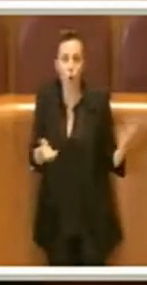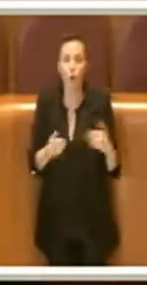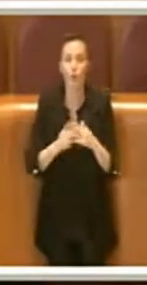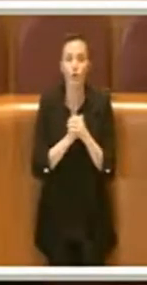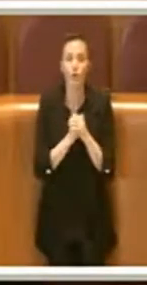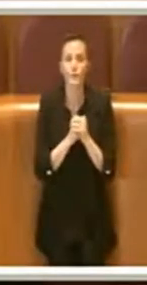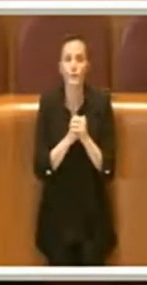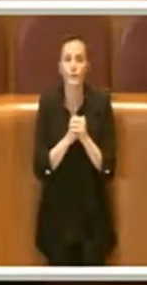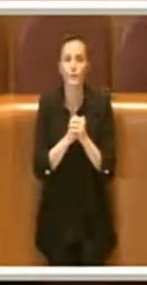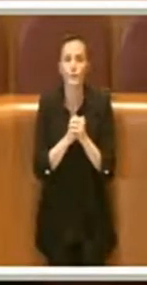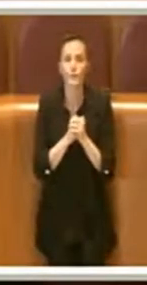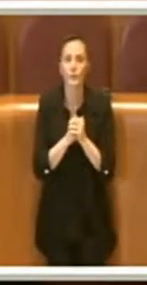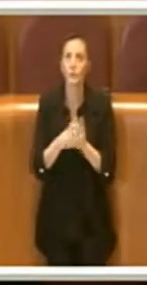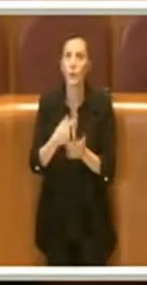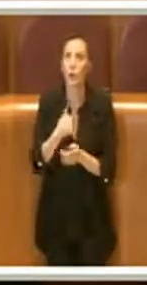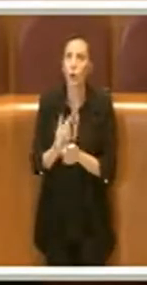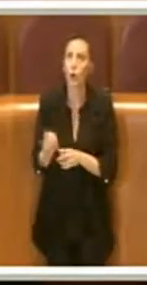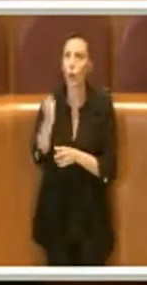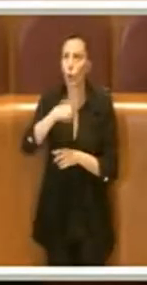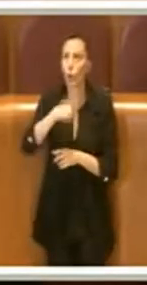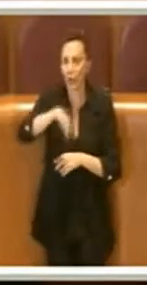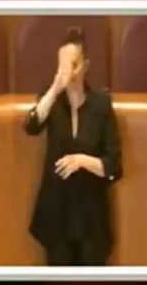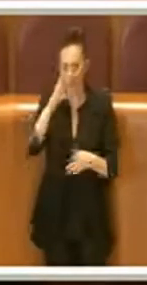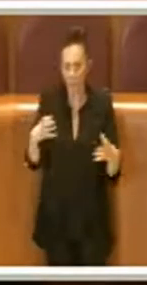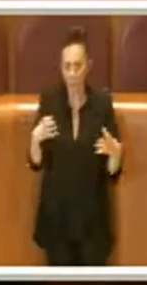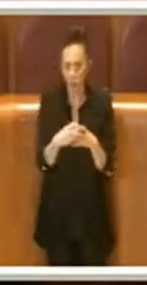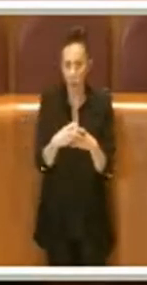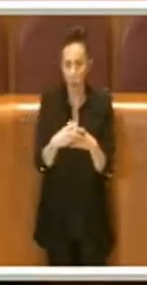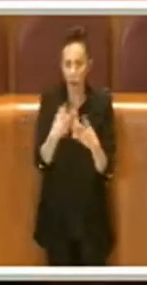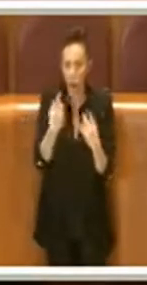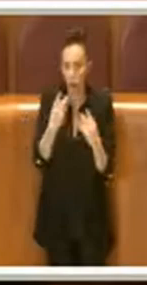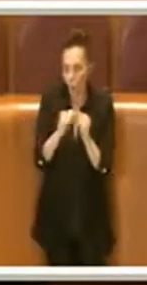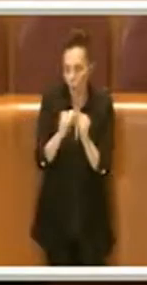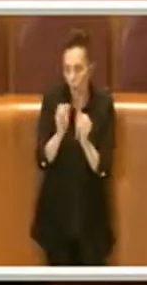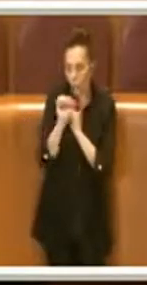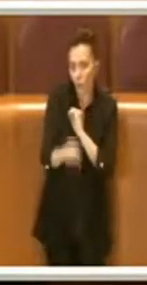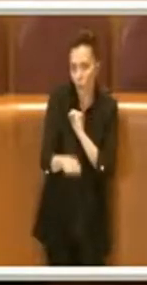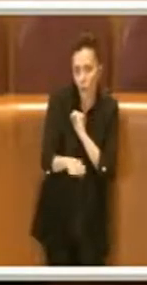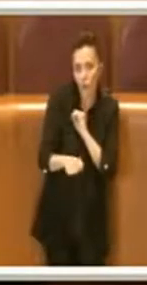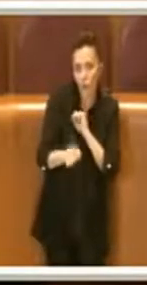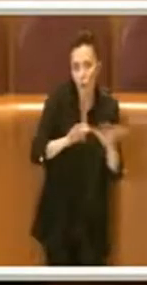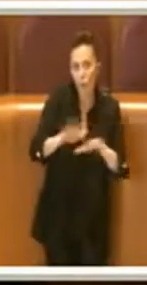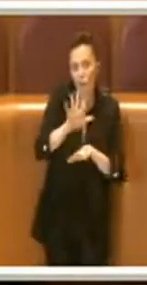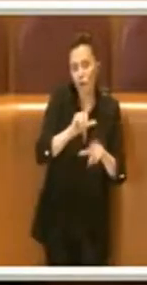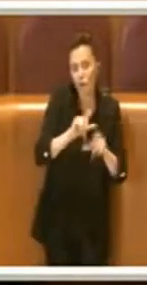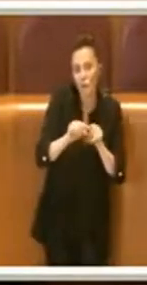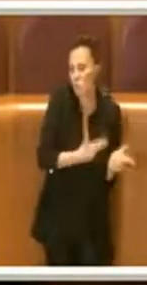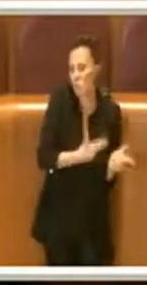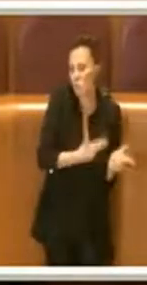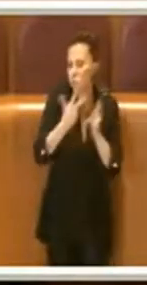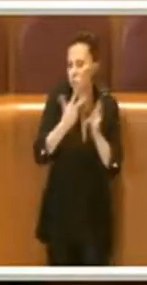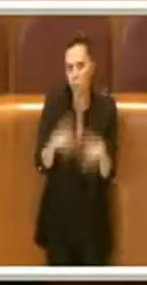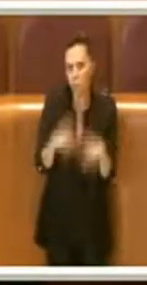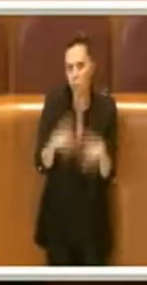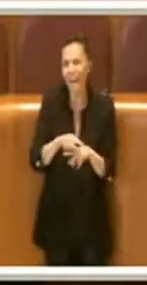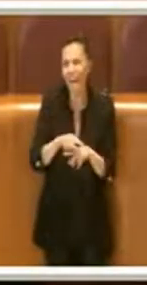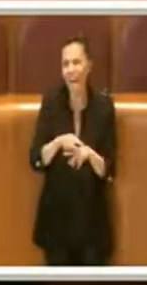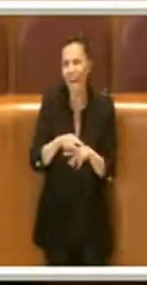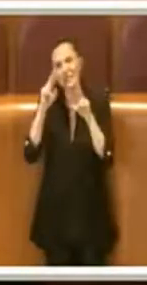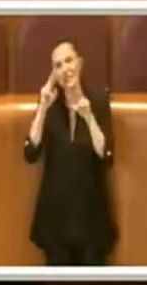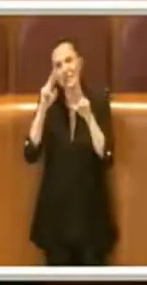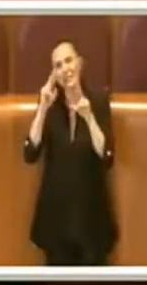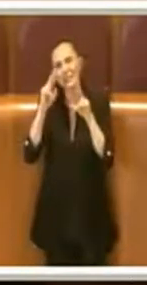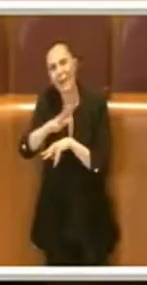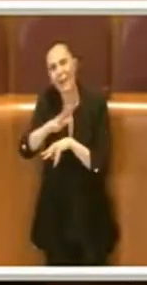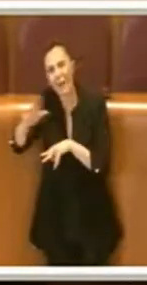E io domani in capigruppo come posizione del Movimento 5 Stelle porterò questa e spero che gli altri capigruppo capiscono la necessità